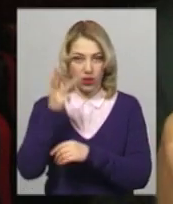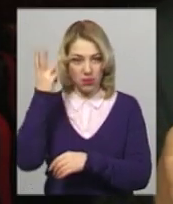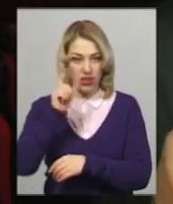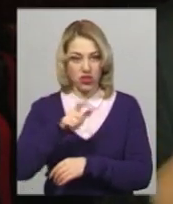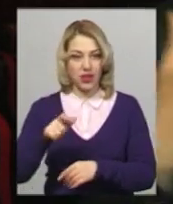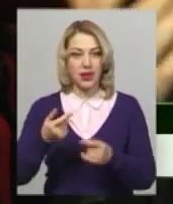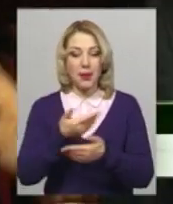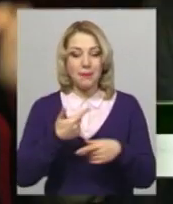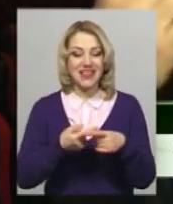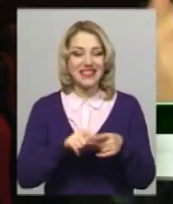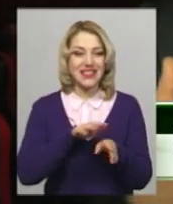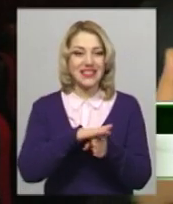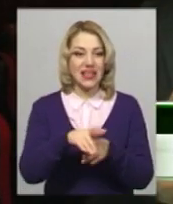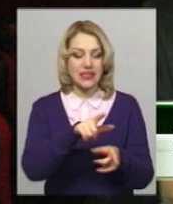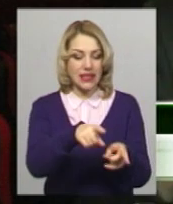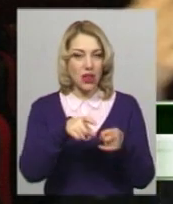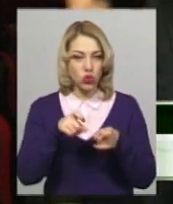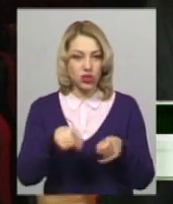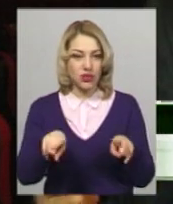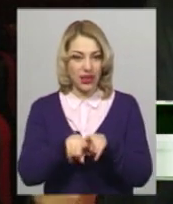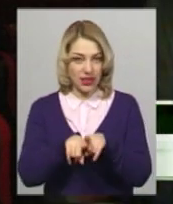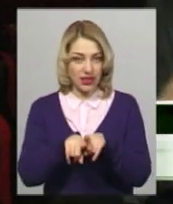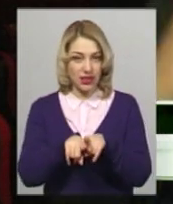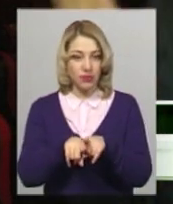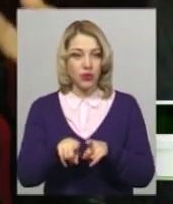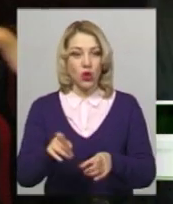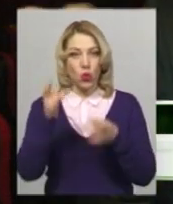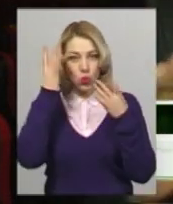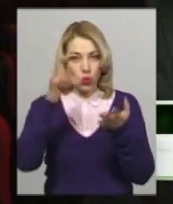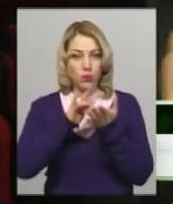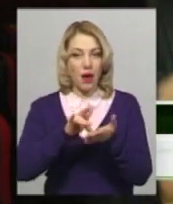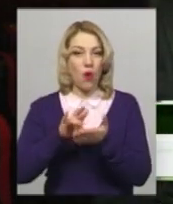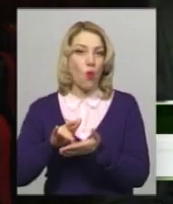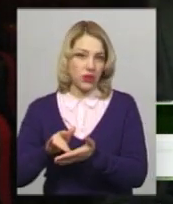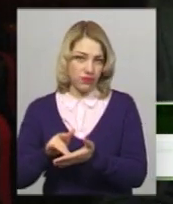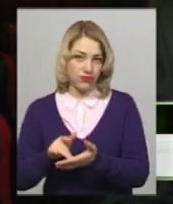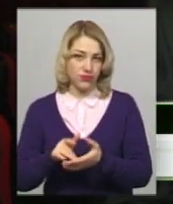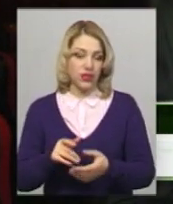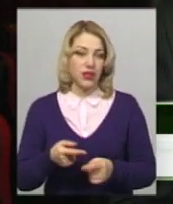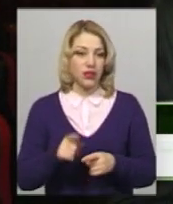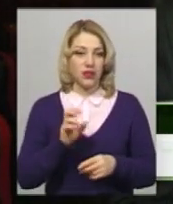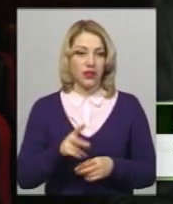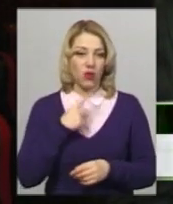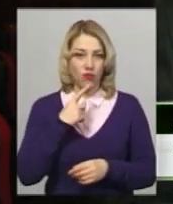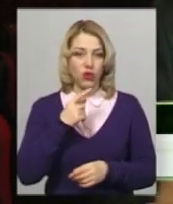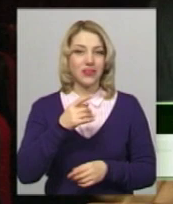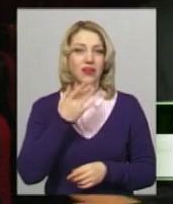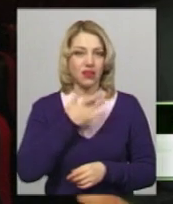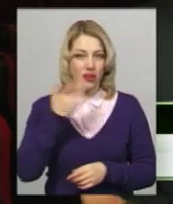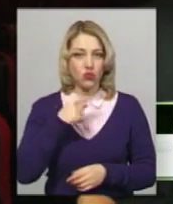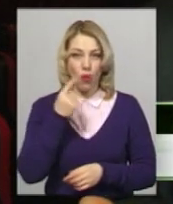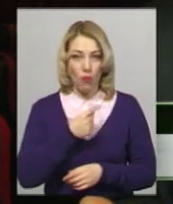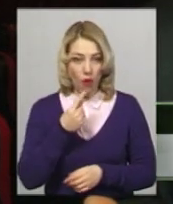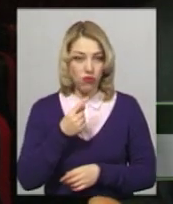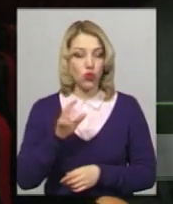здійснюємо залученням таких кульпоходів, кажучи радянською мовою. Але